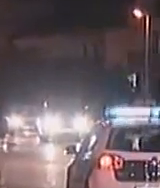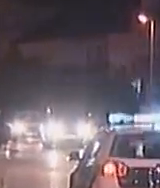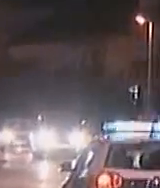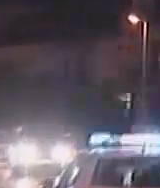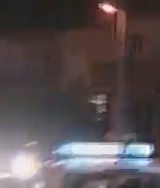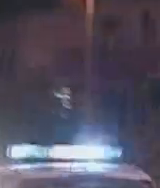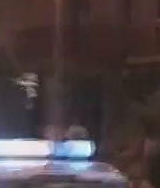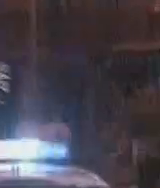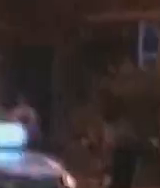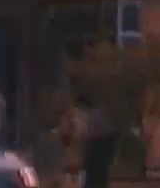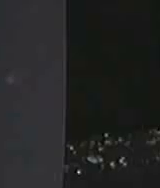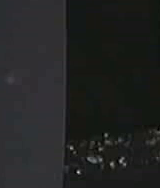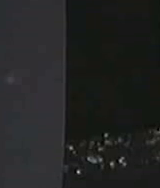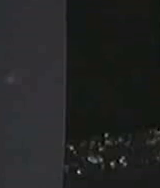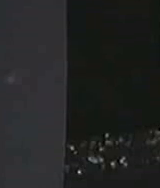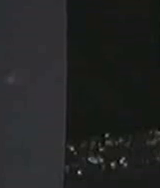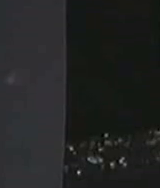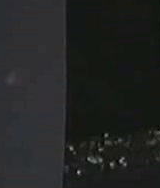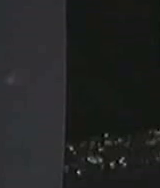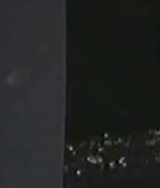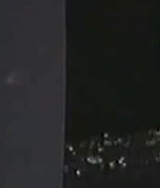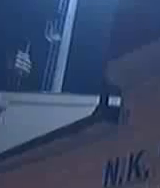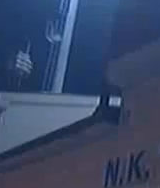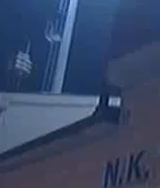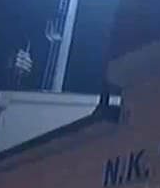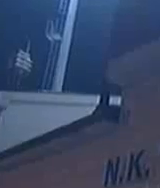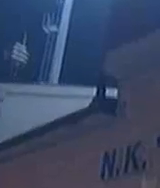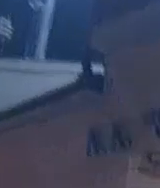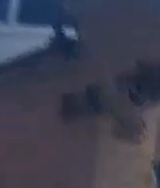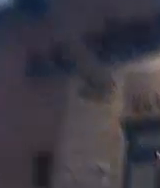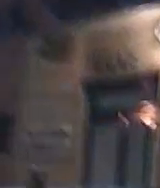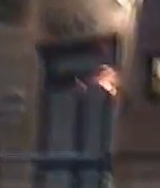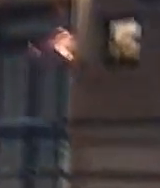za ubistvo navijača u širokom brijegu pobegao iz pritvora, nakon što se juče sam predao policiji.